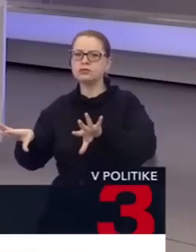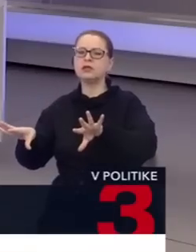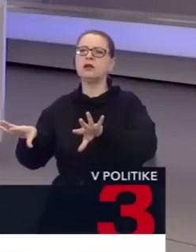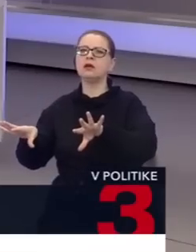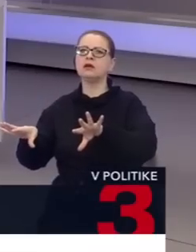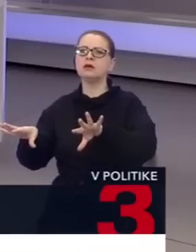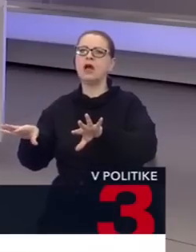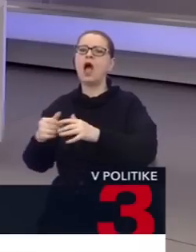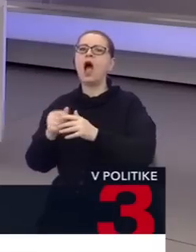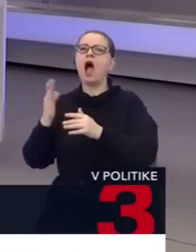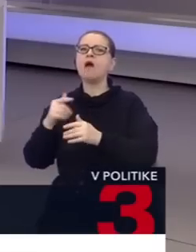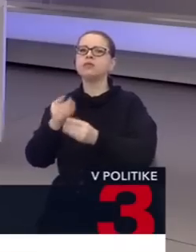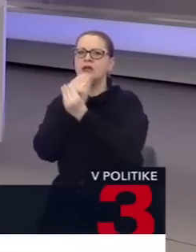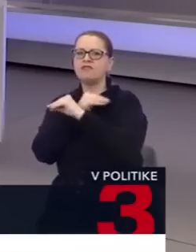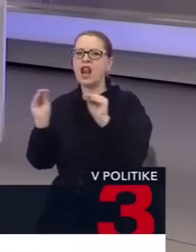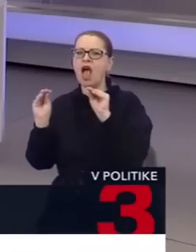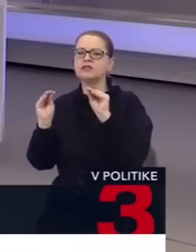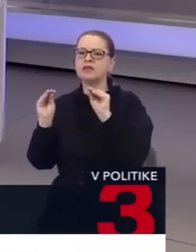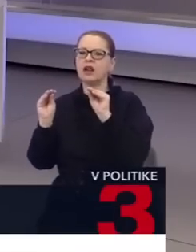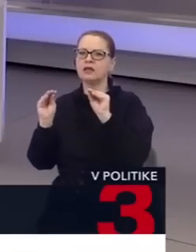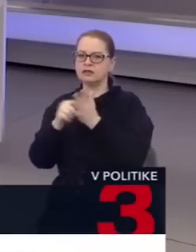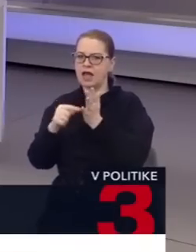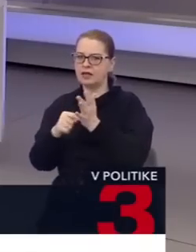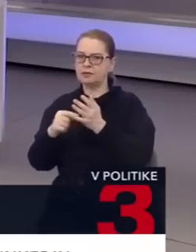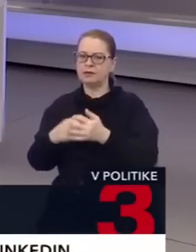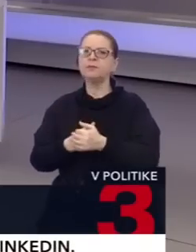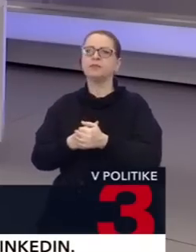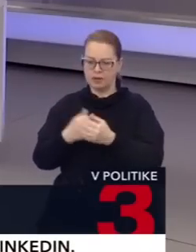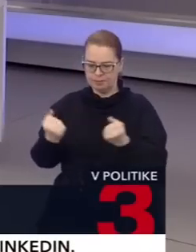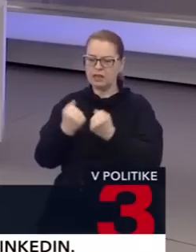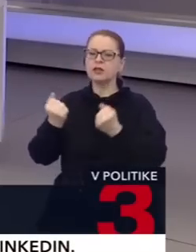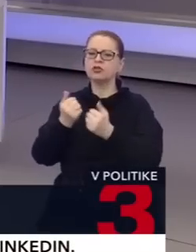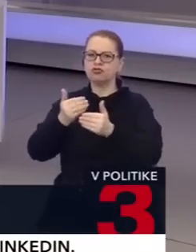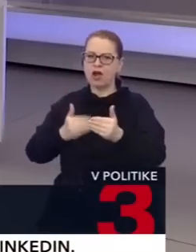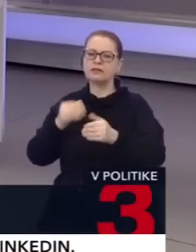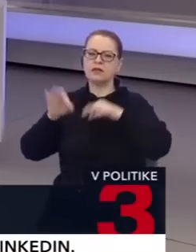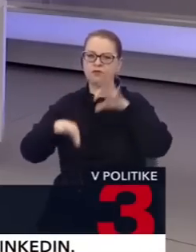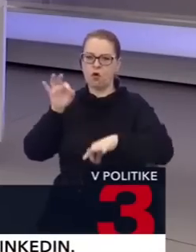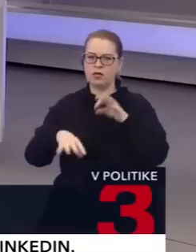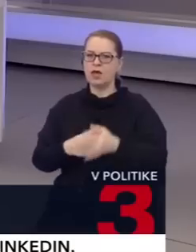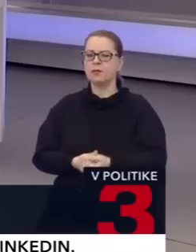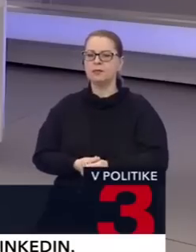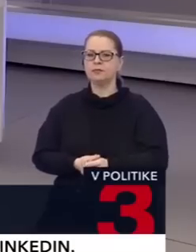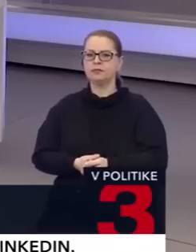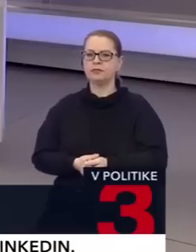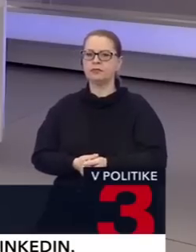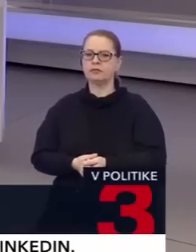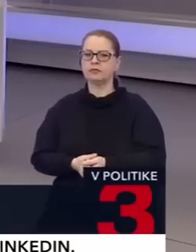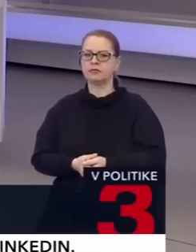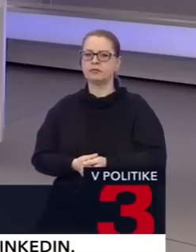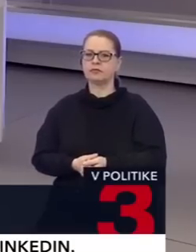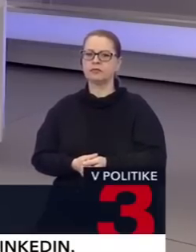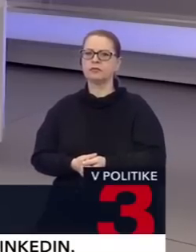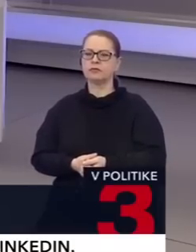aby sa vyhlásil termín prečasných voľbách. Aby sa skrátilo voľb na